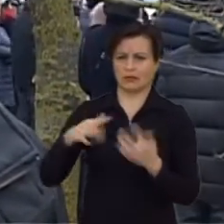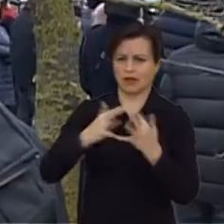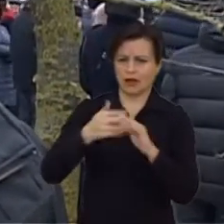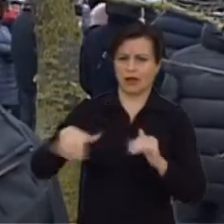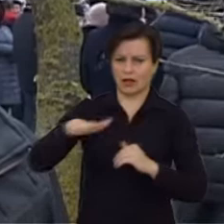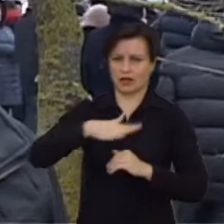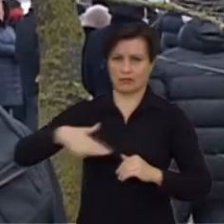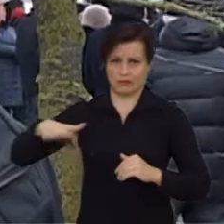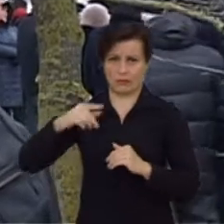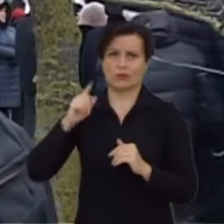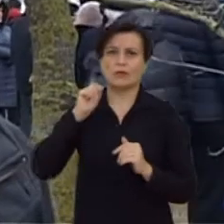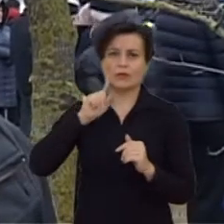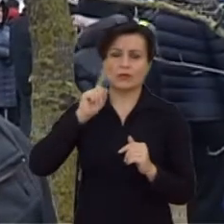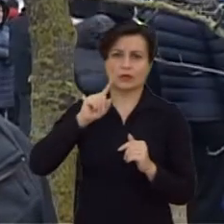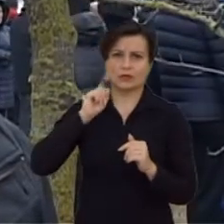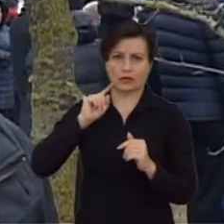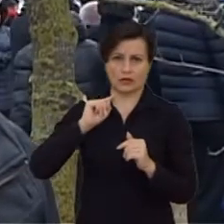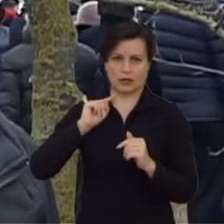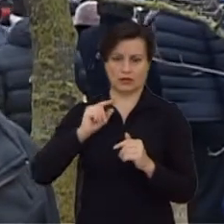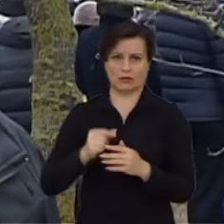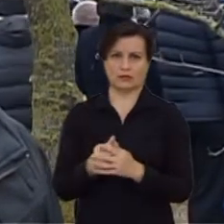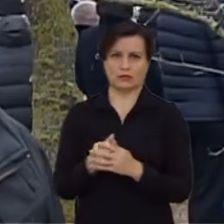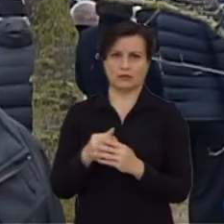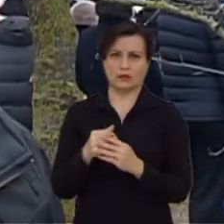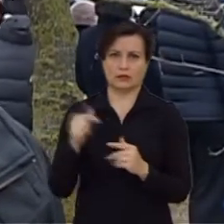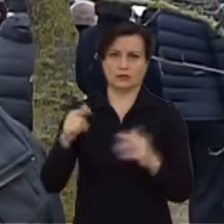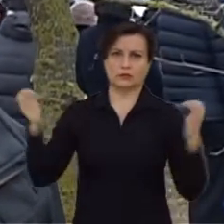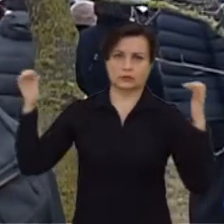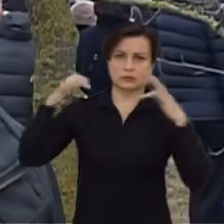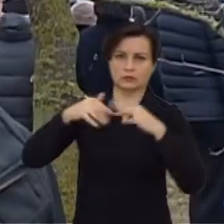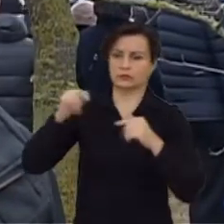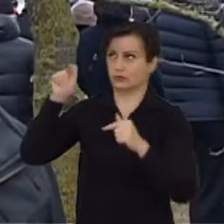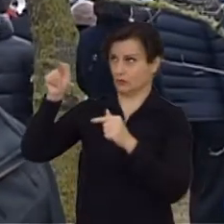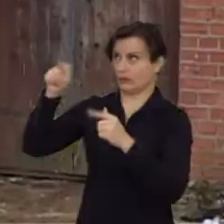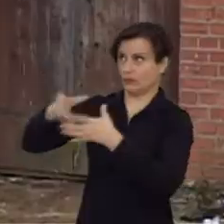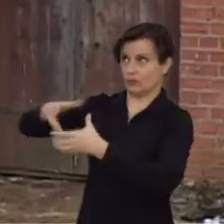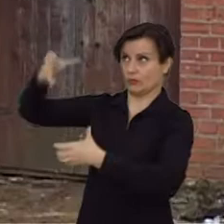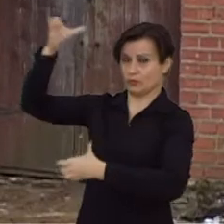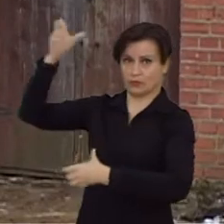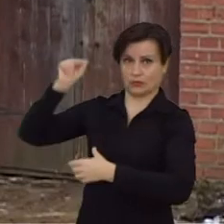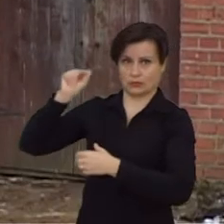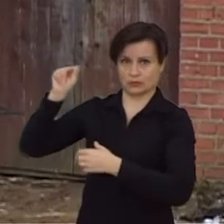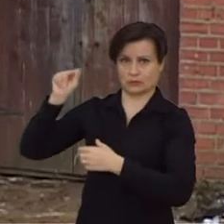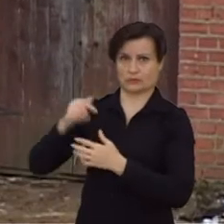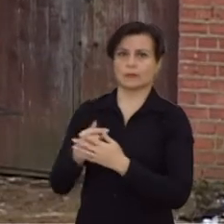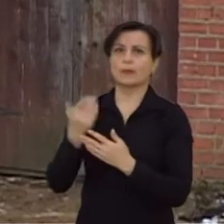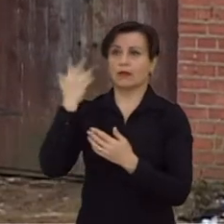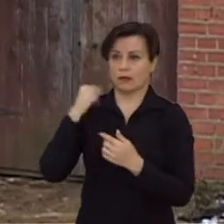teberneliai, kurie šito apylinkiu susirinkę šitam bokšte ir kada jiems pasiūlė